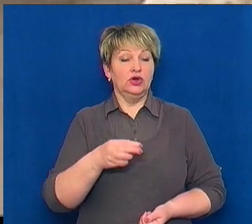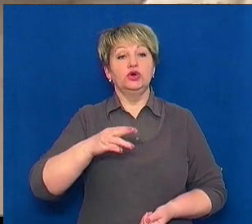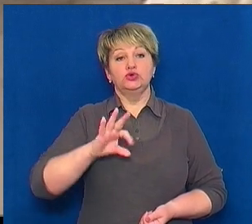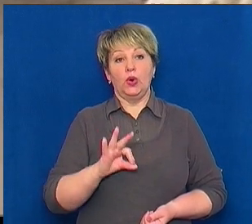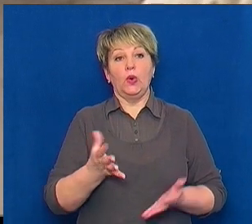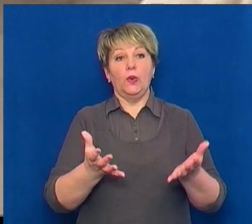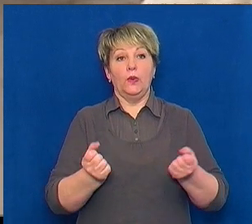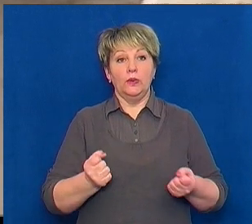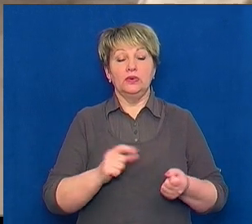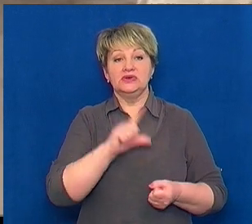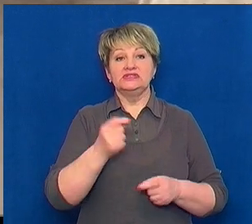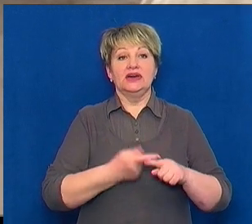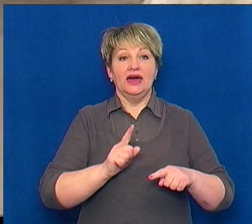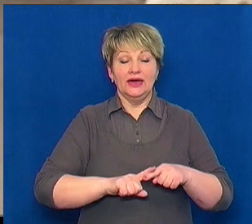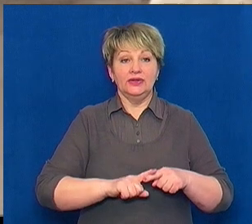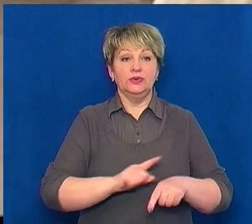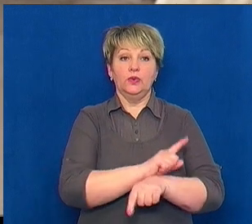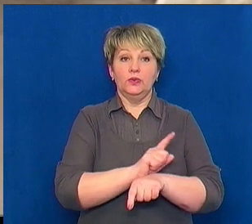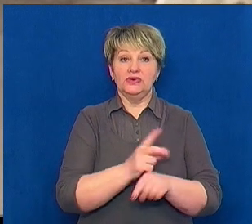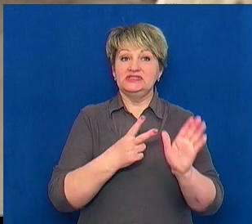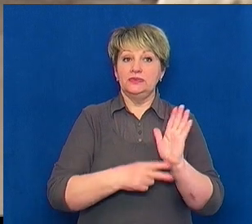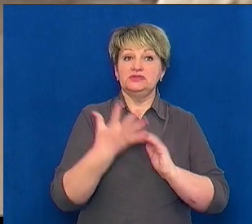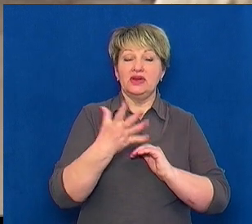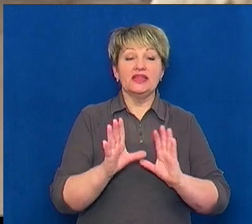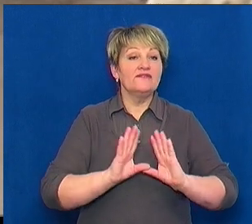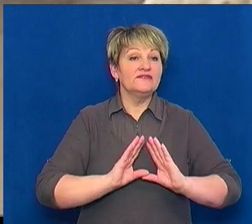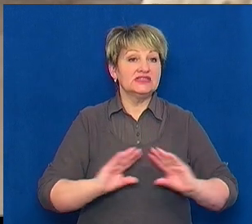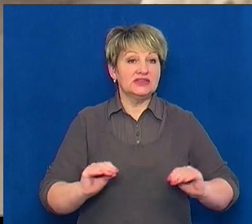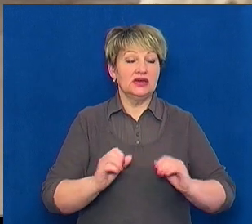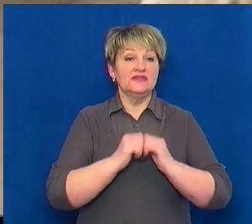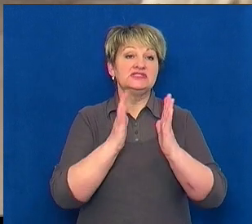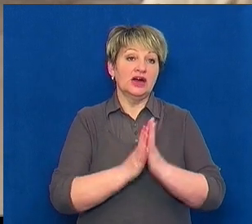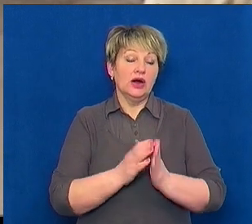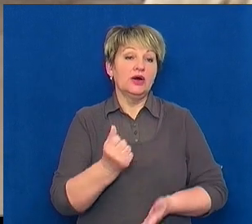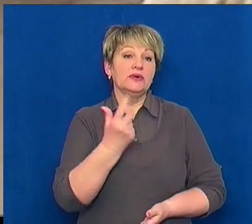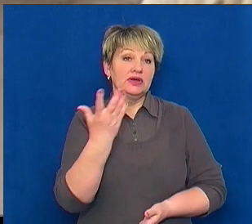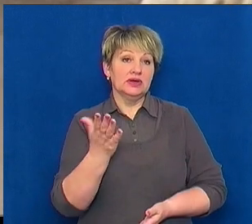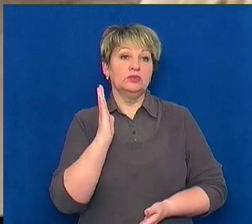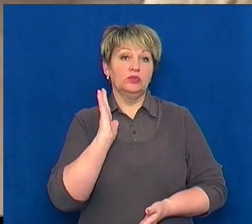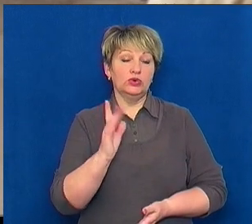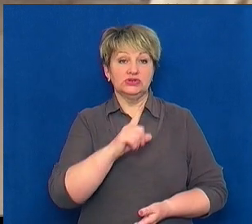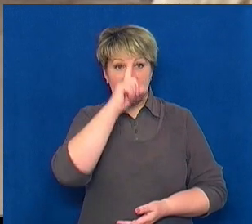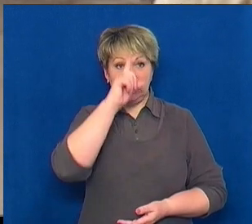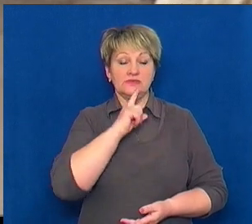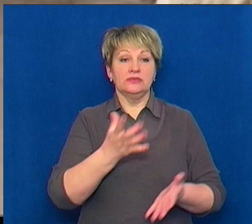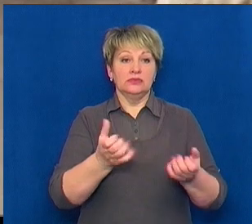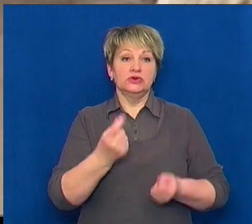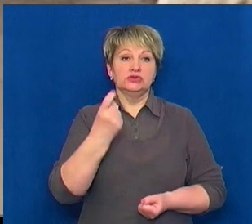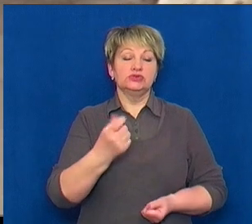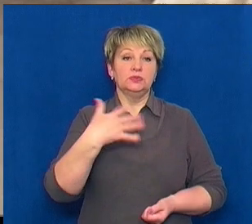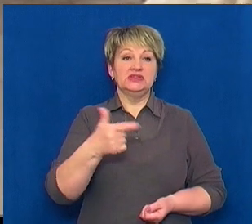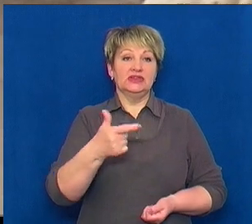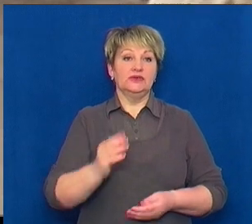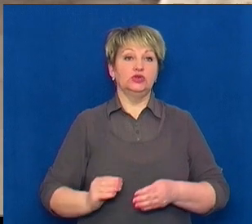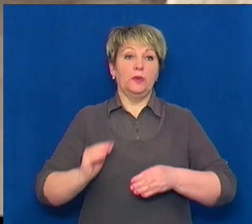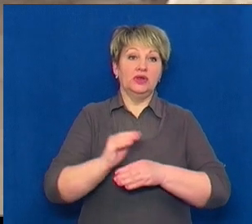отримує за цю годину 75. І все. І в загальній кількості може за місяць отримати 150 гривень доплати,